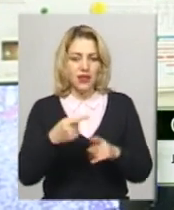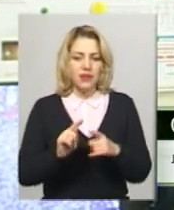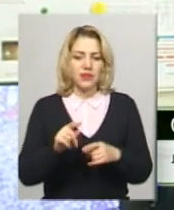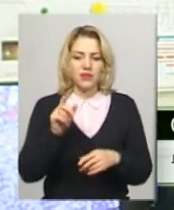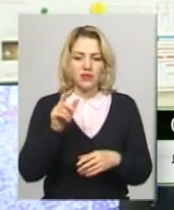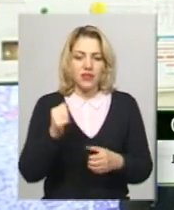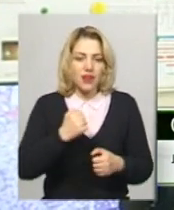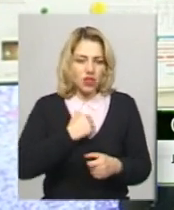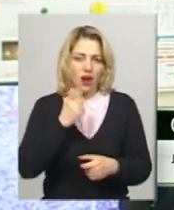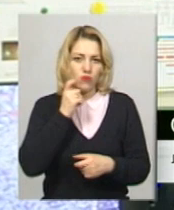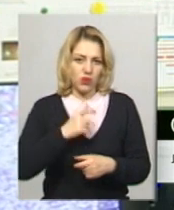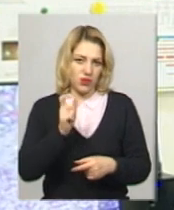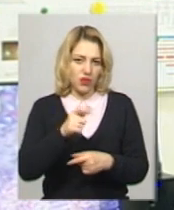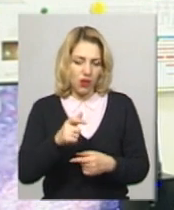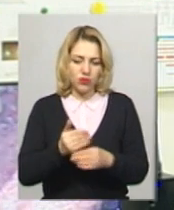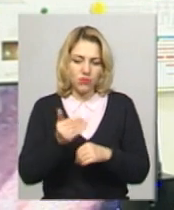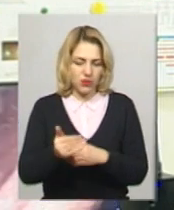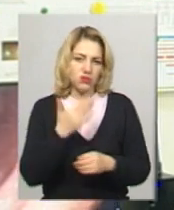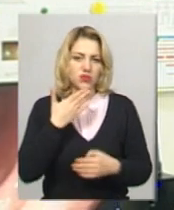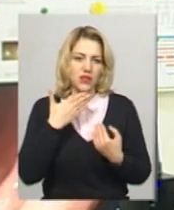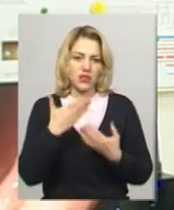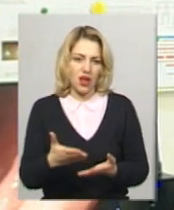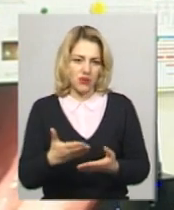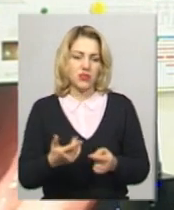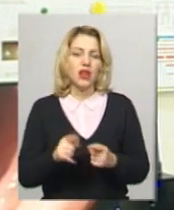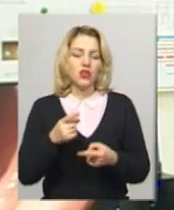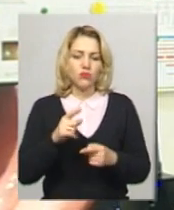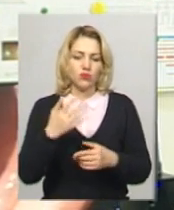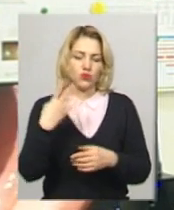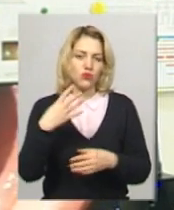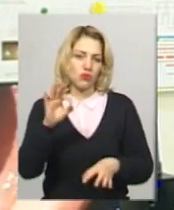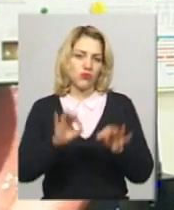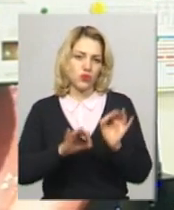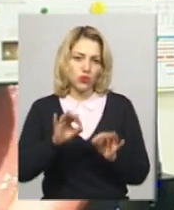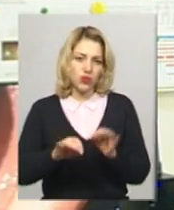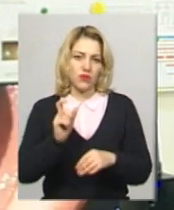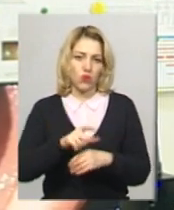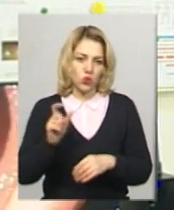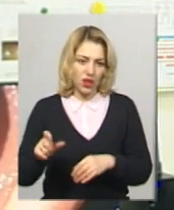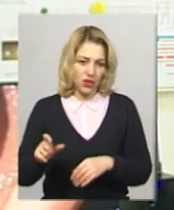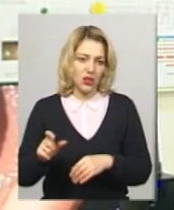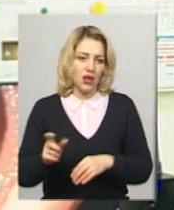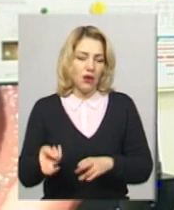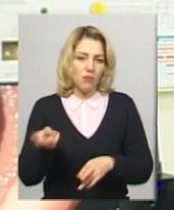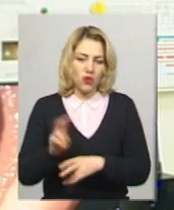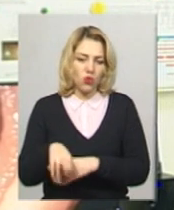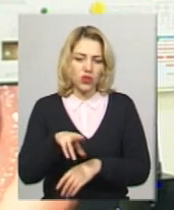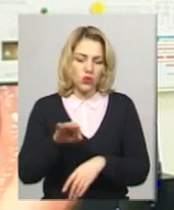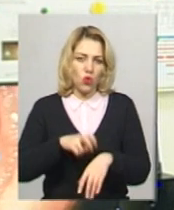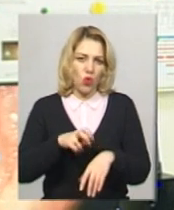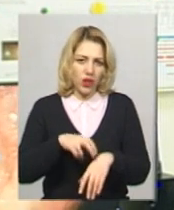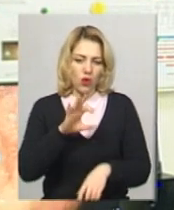досить пізно, в пізних стадіях. І через то близько 40% вони приходять до лікарів,